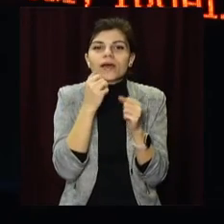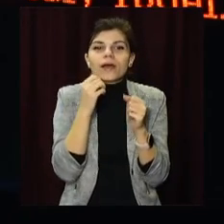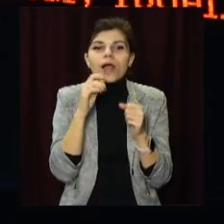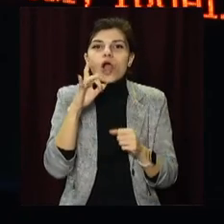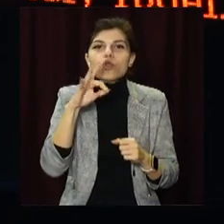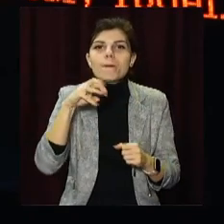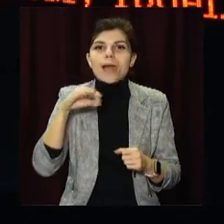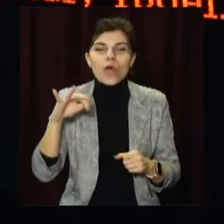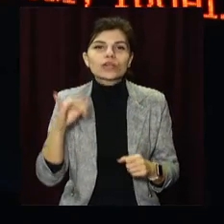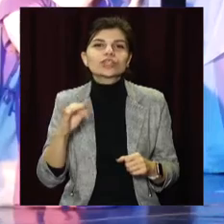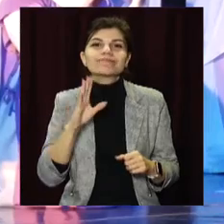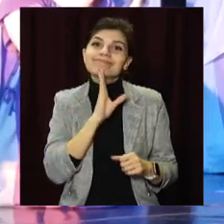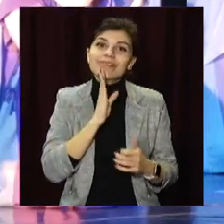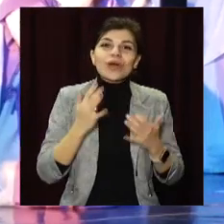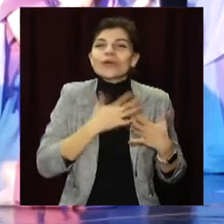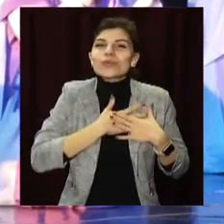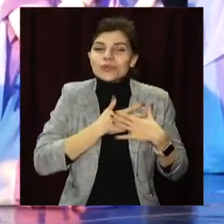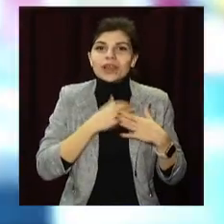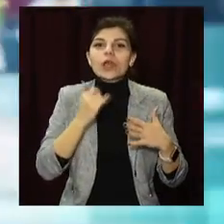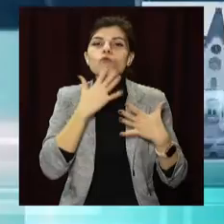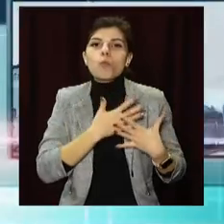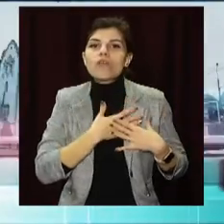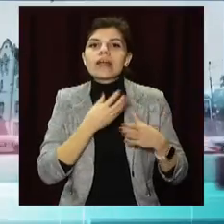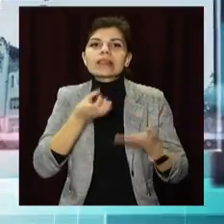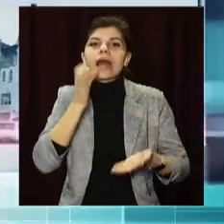Однак квитки на них дійсні до кінця театрального сезону.